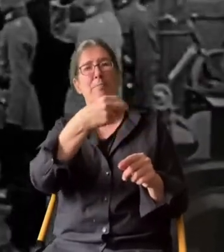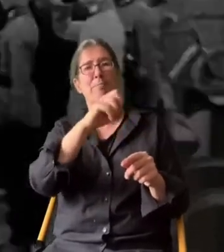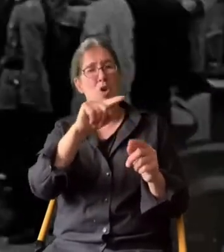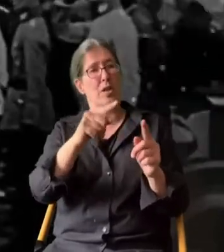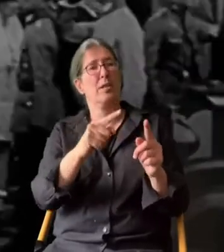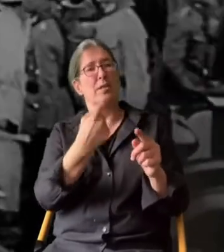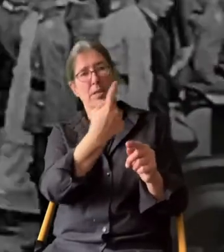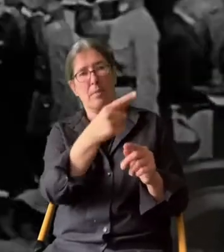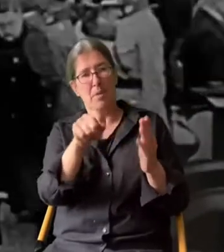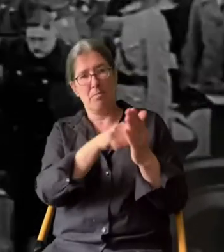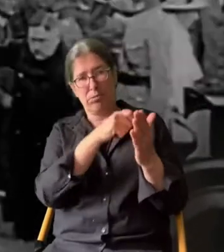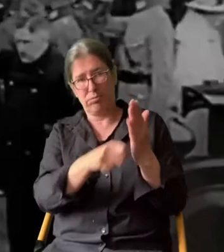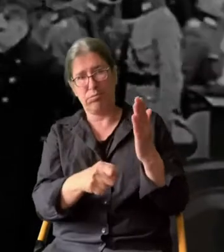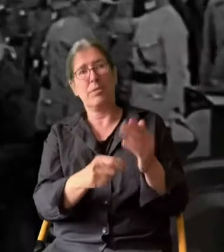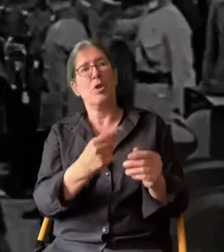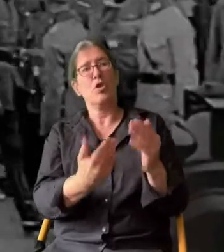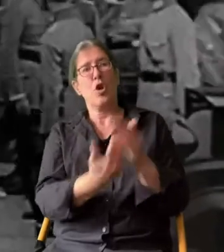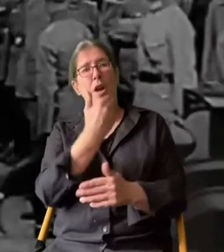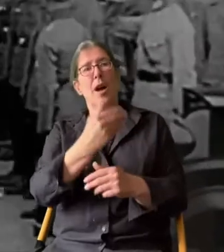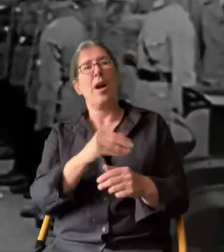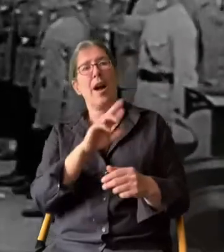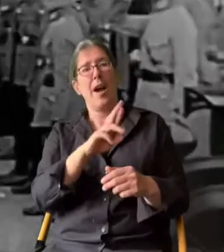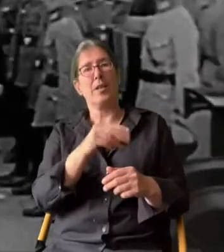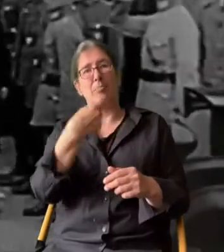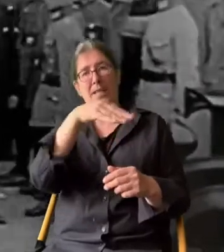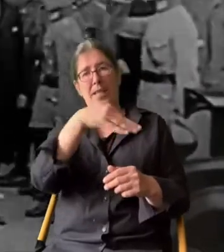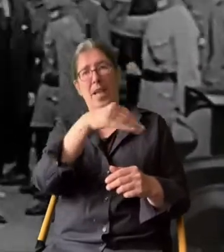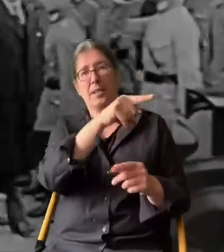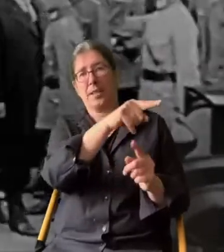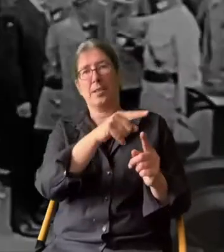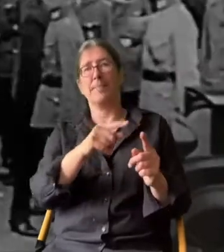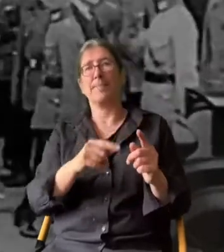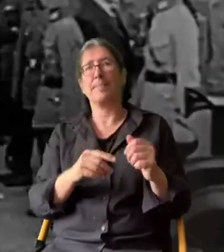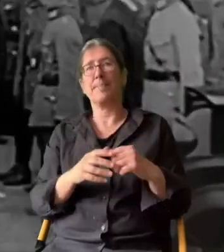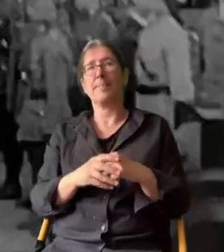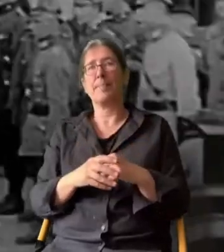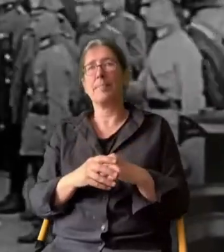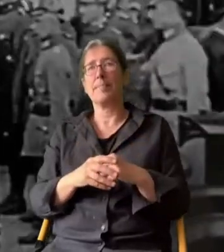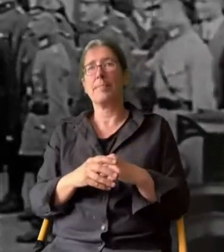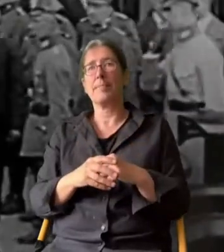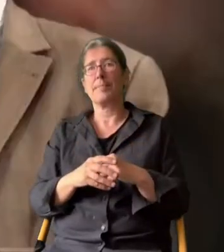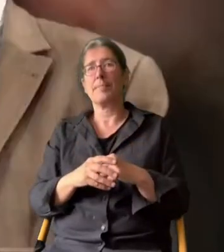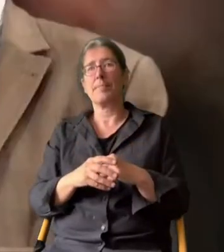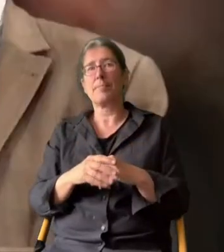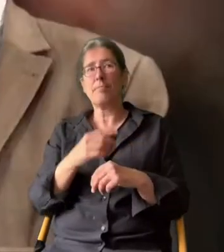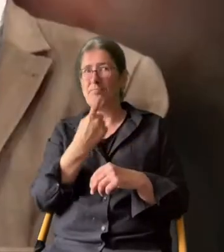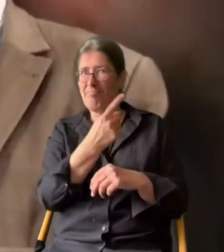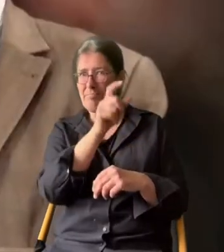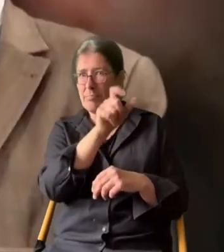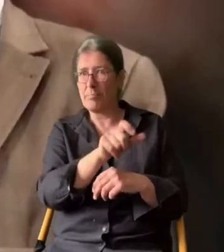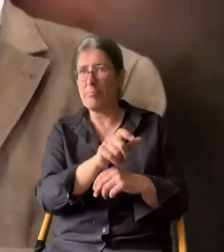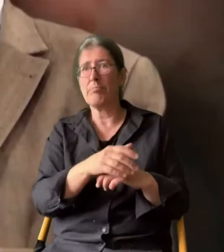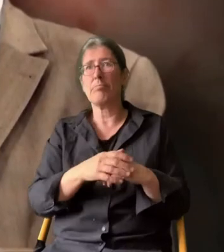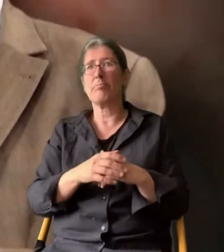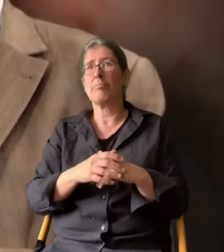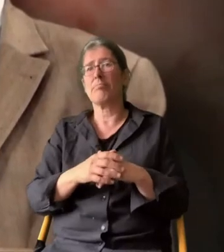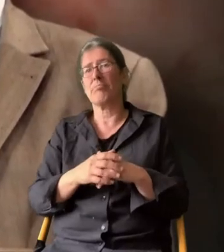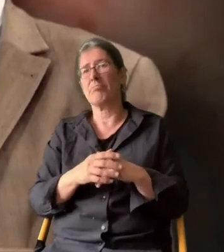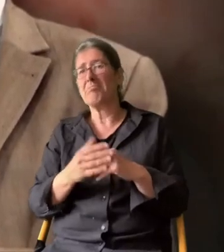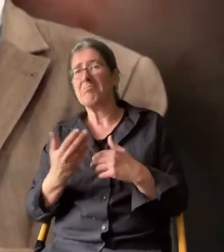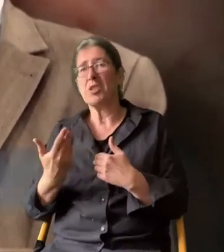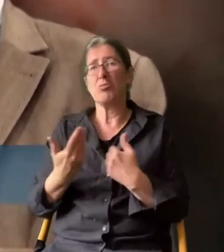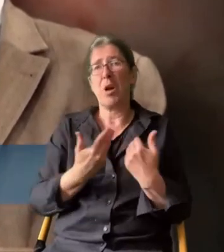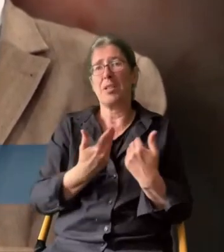Feldmarschall des Ersten Weltkriegs, zum neuen Reichspräsidenten gewählt. Er war zunächst sehr schwankend,